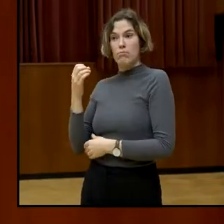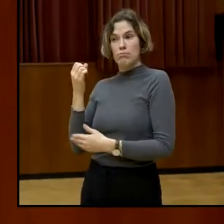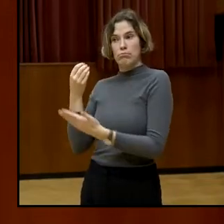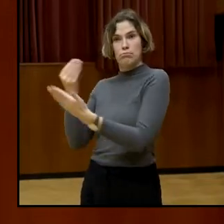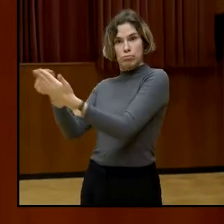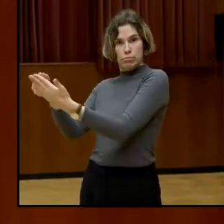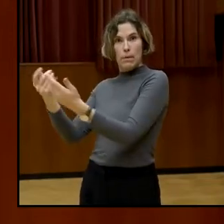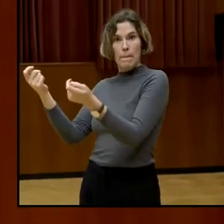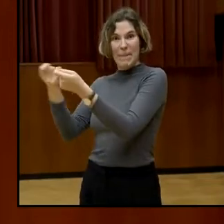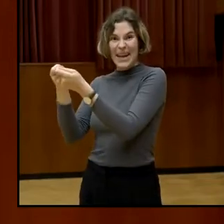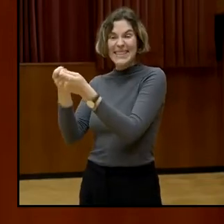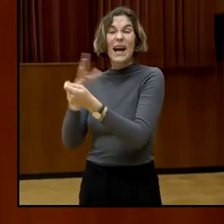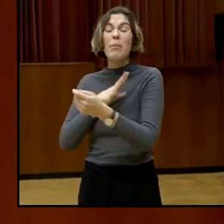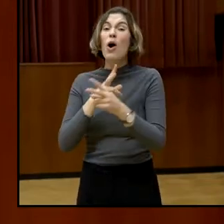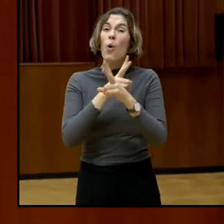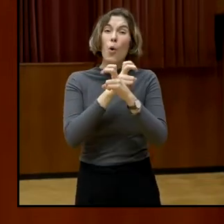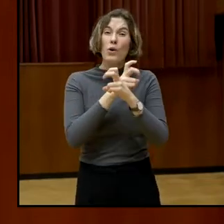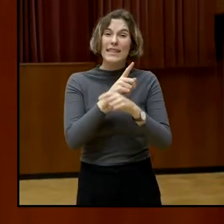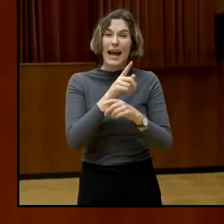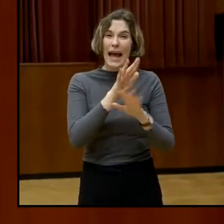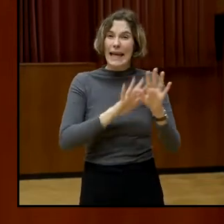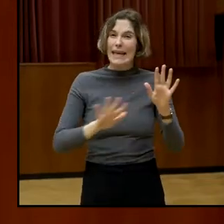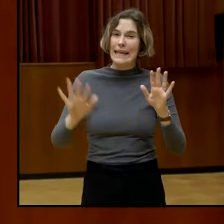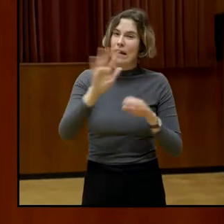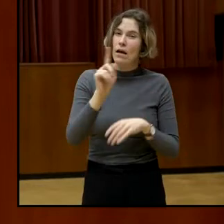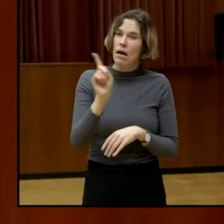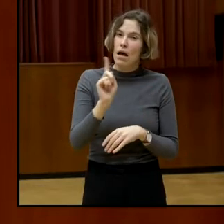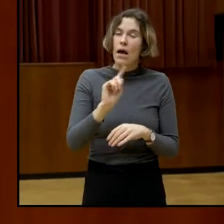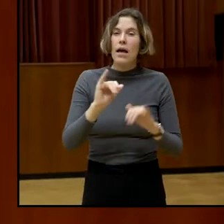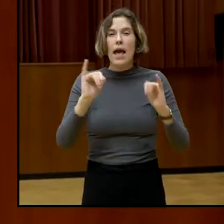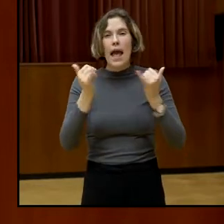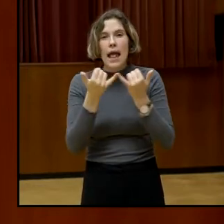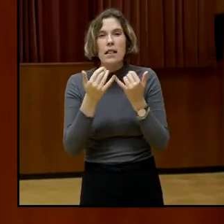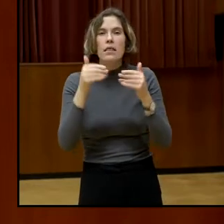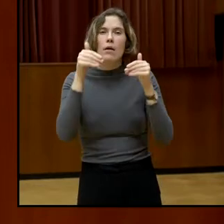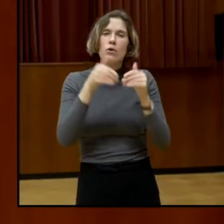Eltern hohe Einbürgerungshürden überwinden.